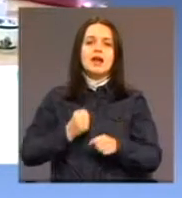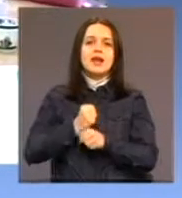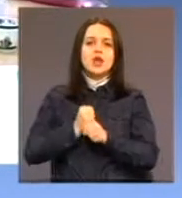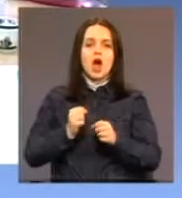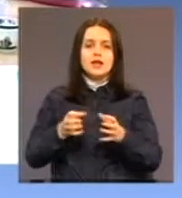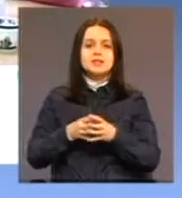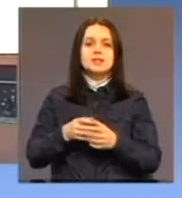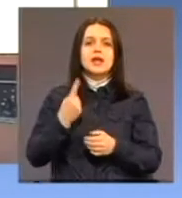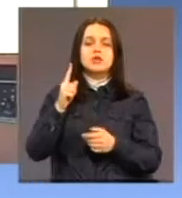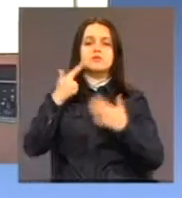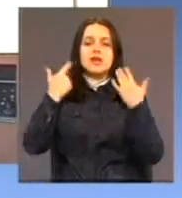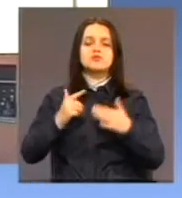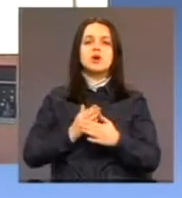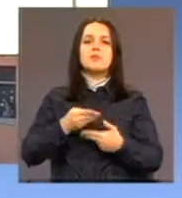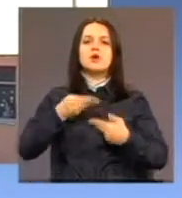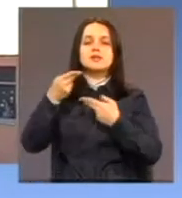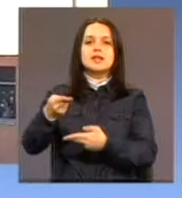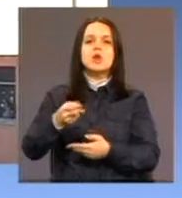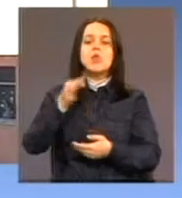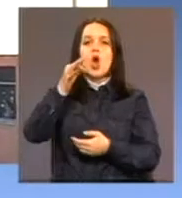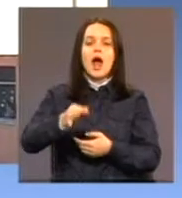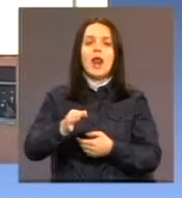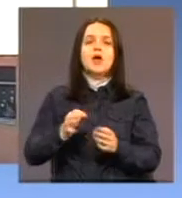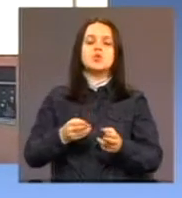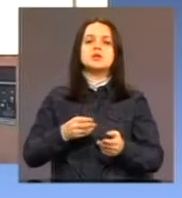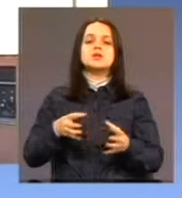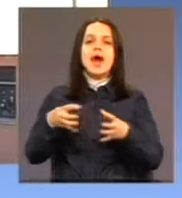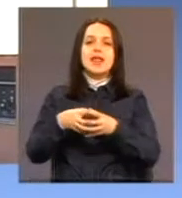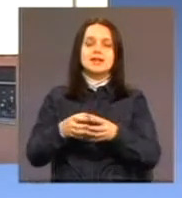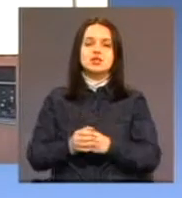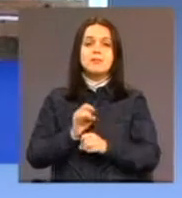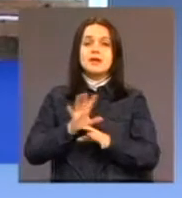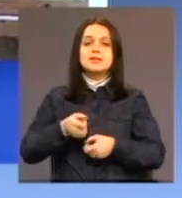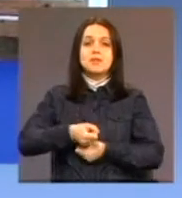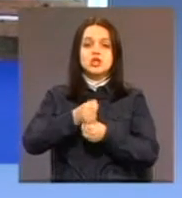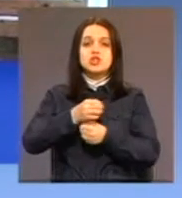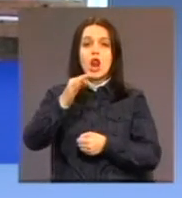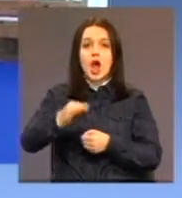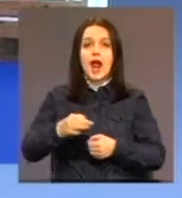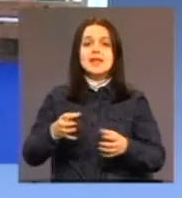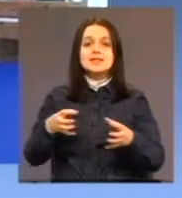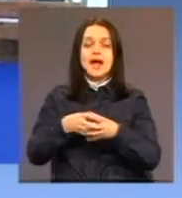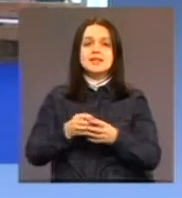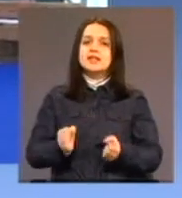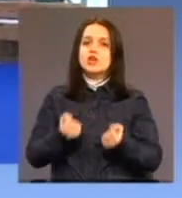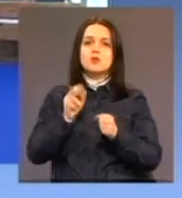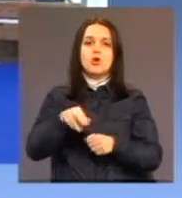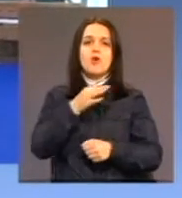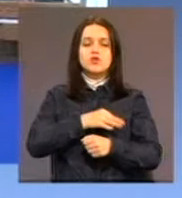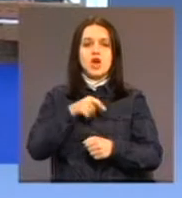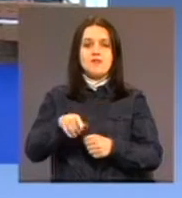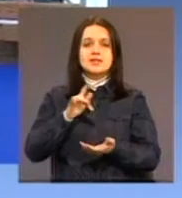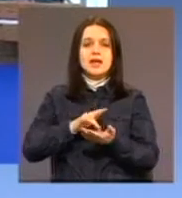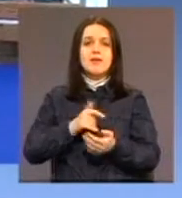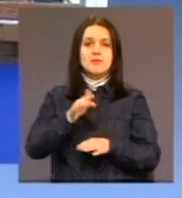lokalnu zajednicu. Bez podrške lokalne zajednice teško da bi centar funkcionisao. Osim prvobitne podrške prilikom